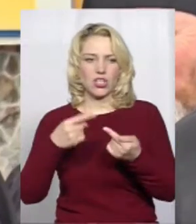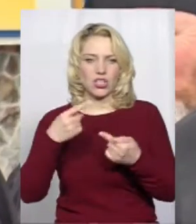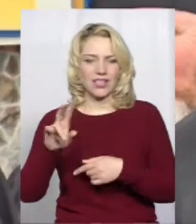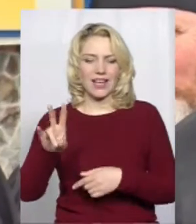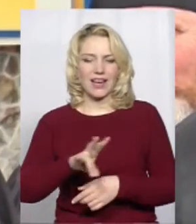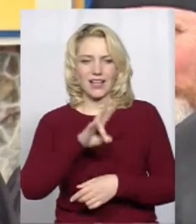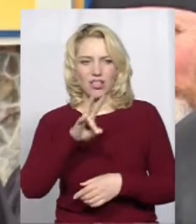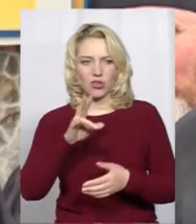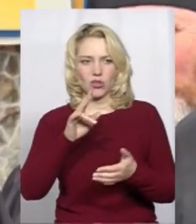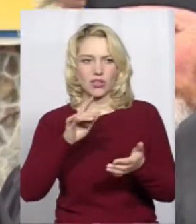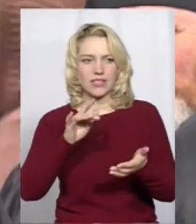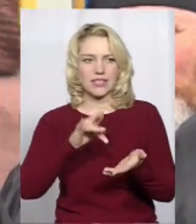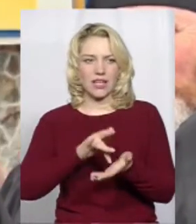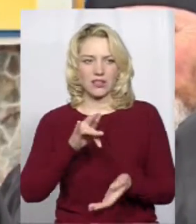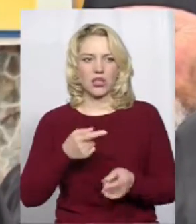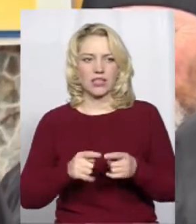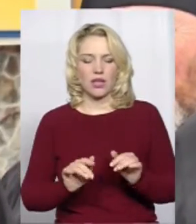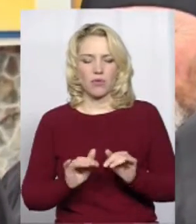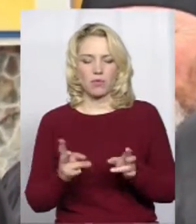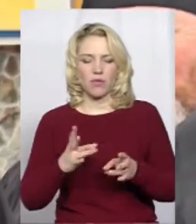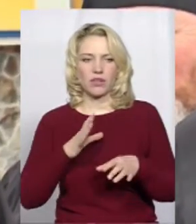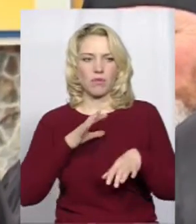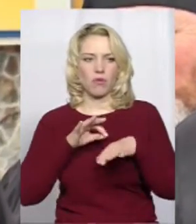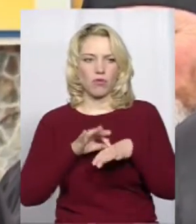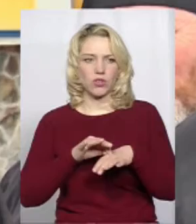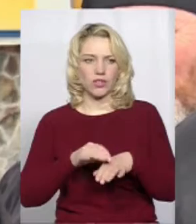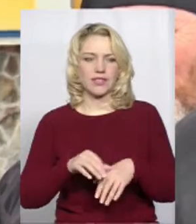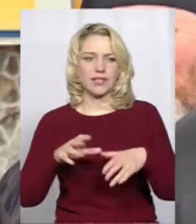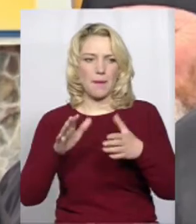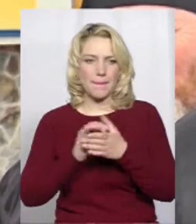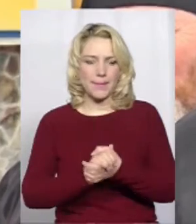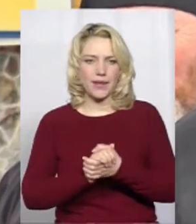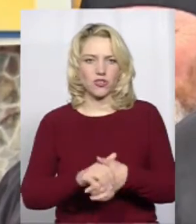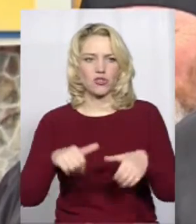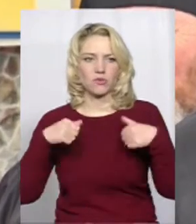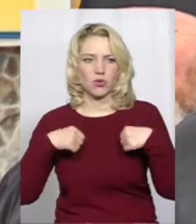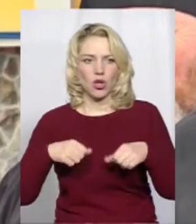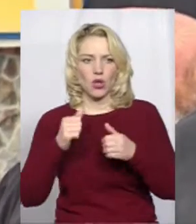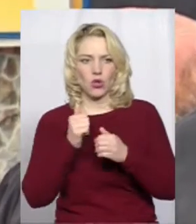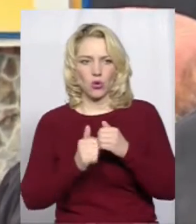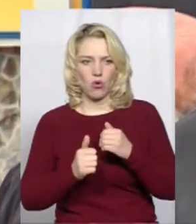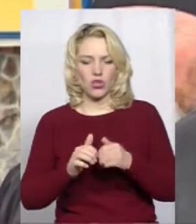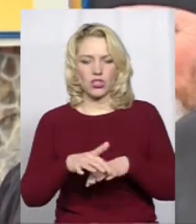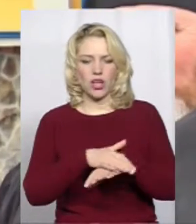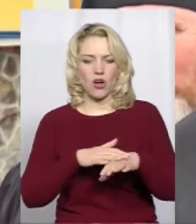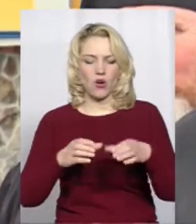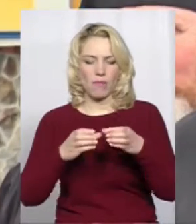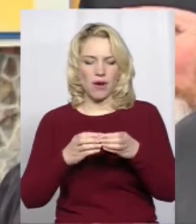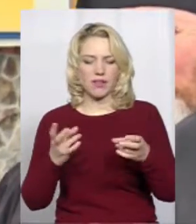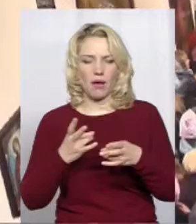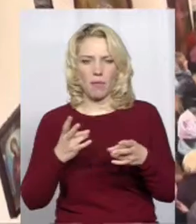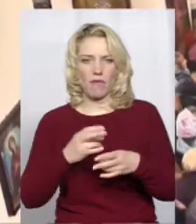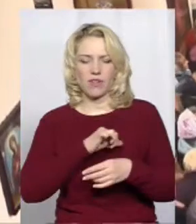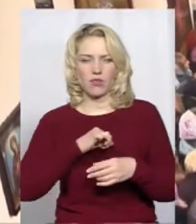Цей процес повинен проходити мирно, спокійно. і кожна громада повинна добровільно визначатися, без